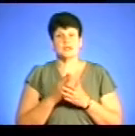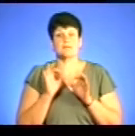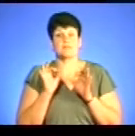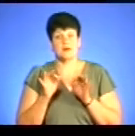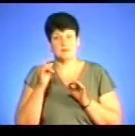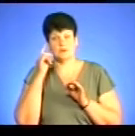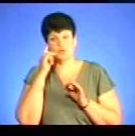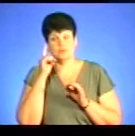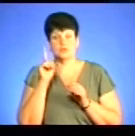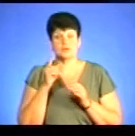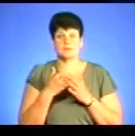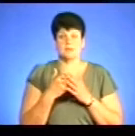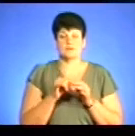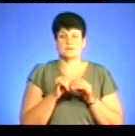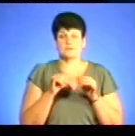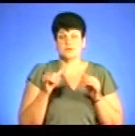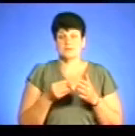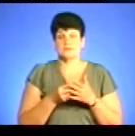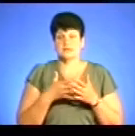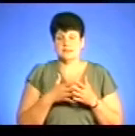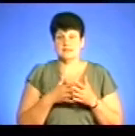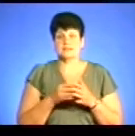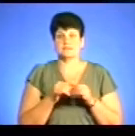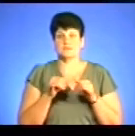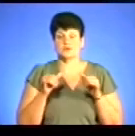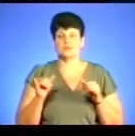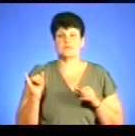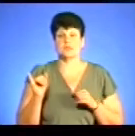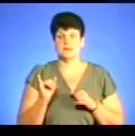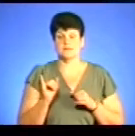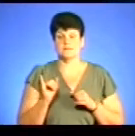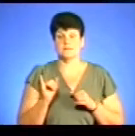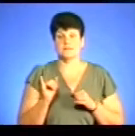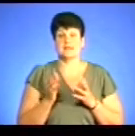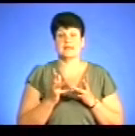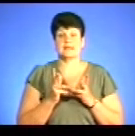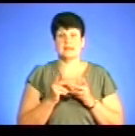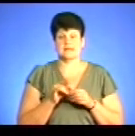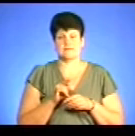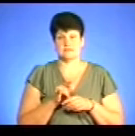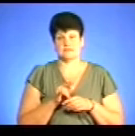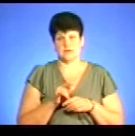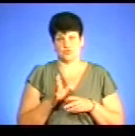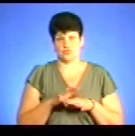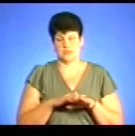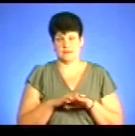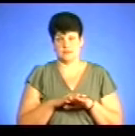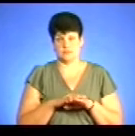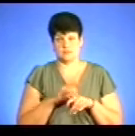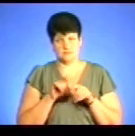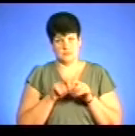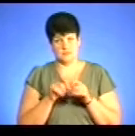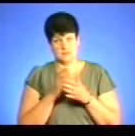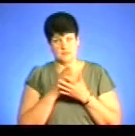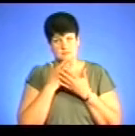непевно, з зростанням ціни зростає і кількість фальсифікату на ринку? Чи не відстежуєте такої